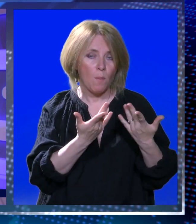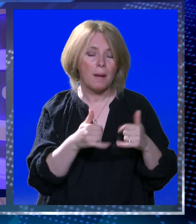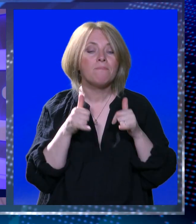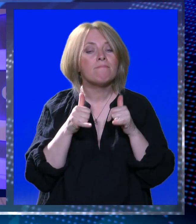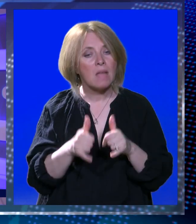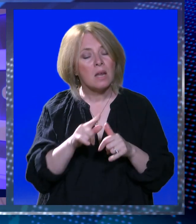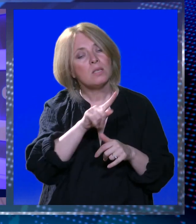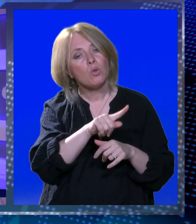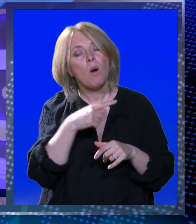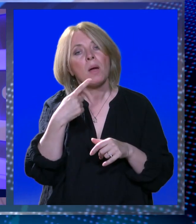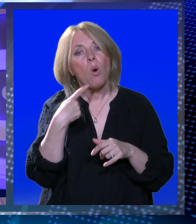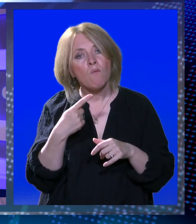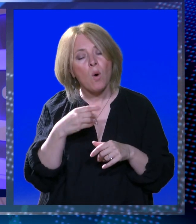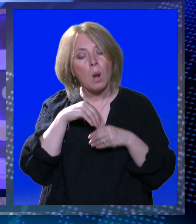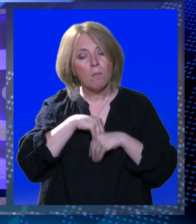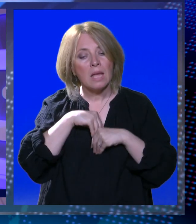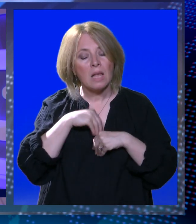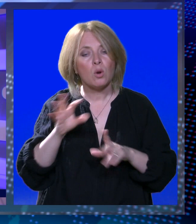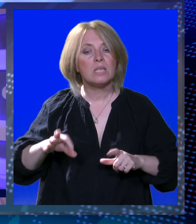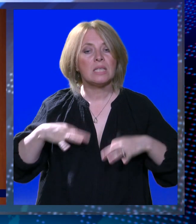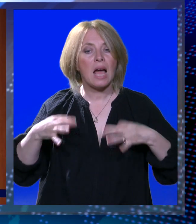na hvale vrijednoj tribini o mentalnom zdravlju.